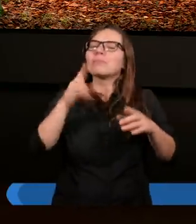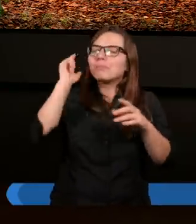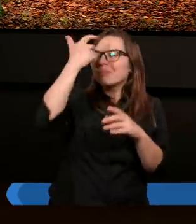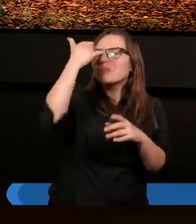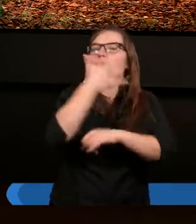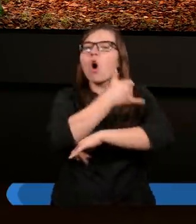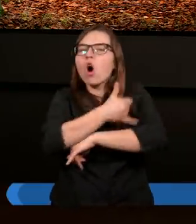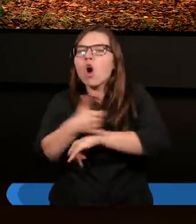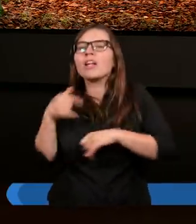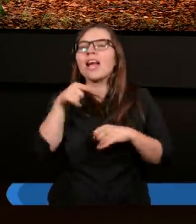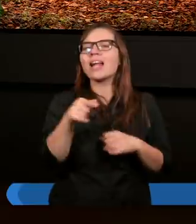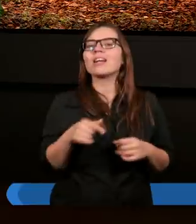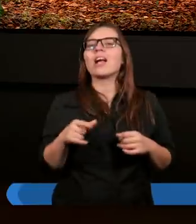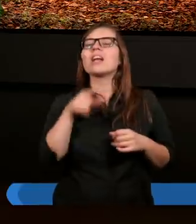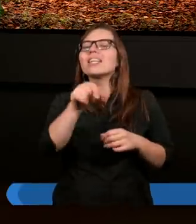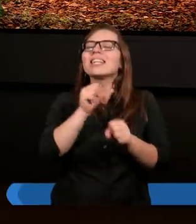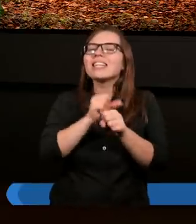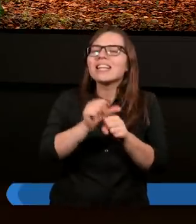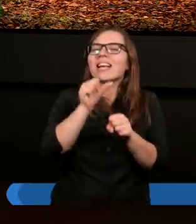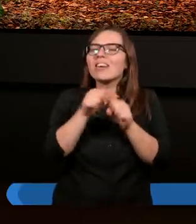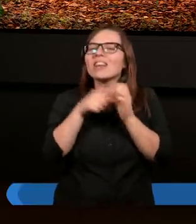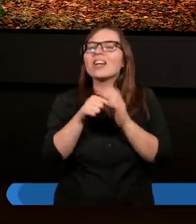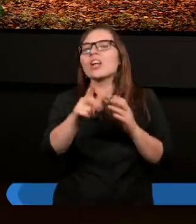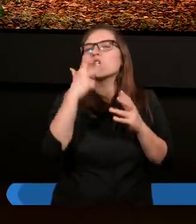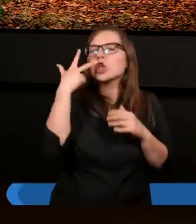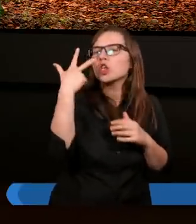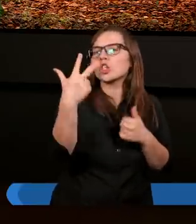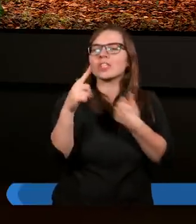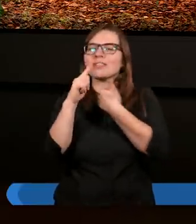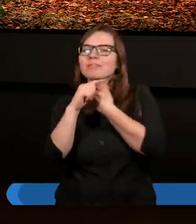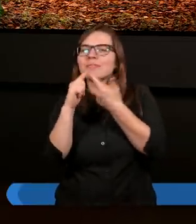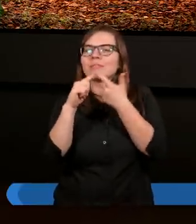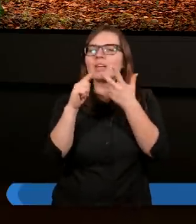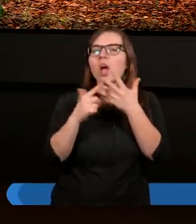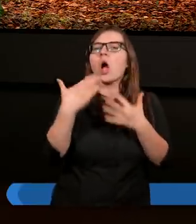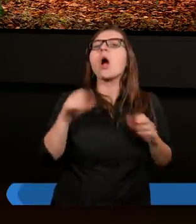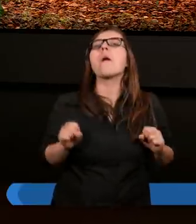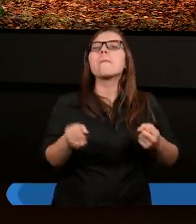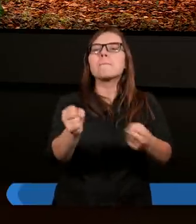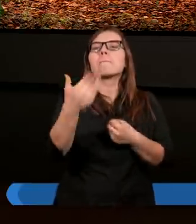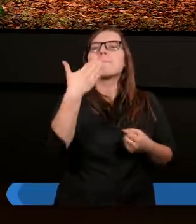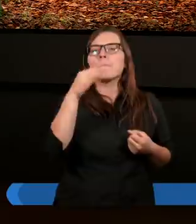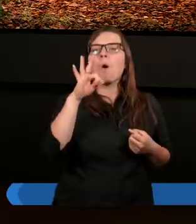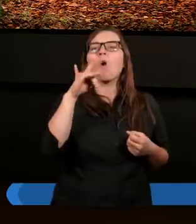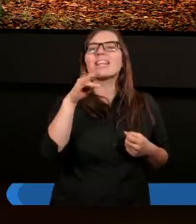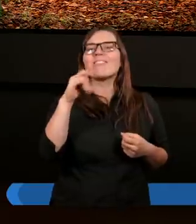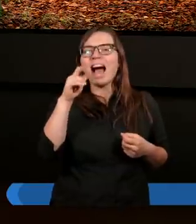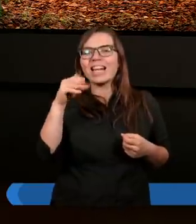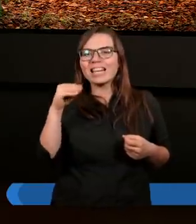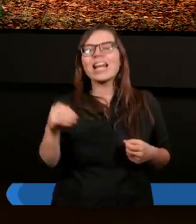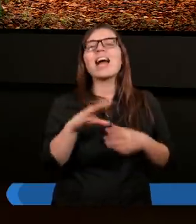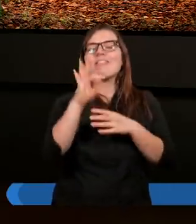podkreślam, że istnieją takie trzy motywacje w ludzkich sercach.